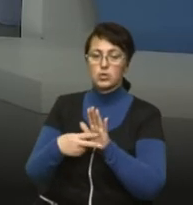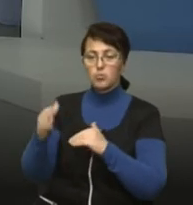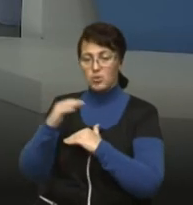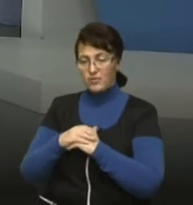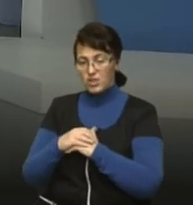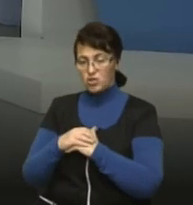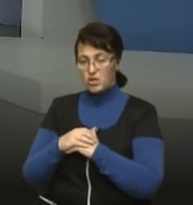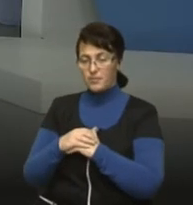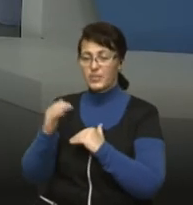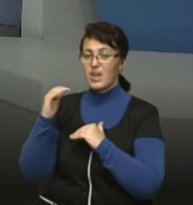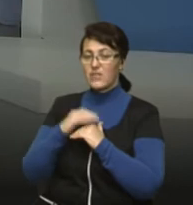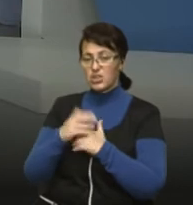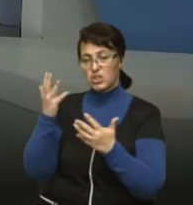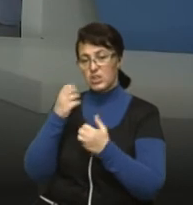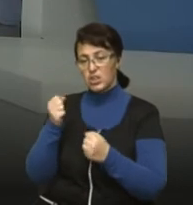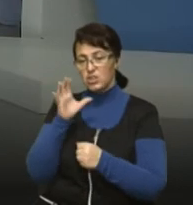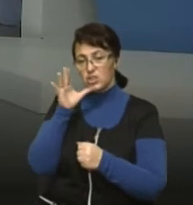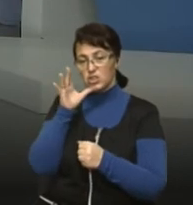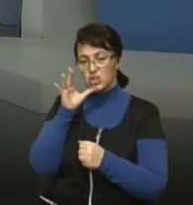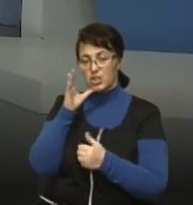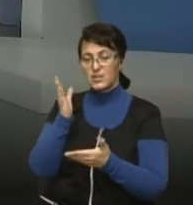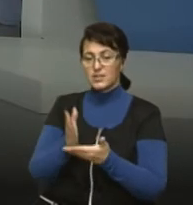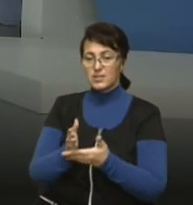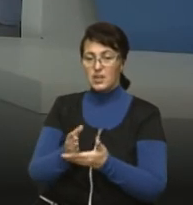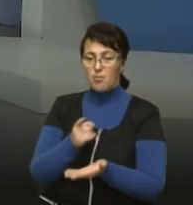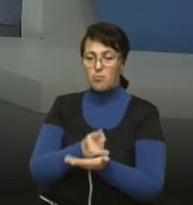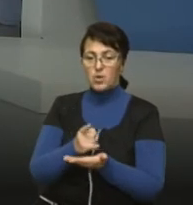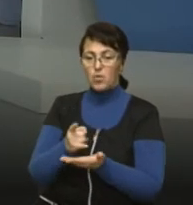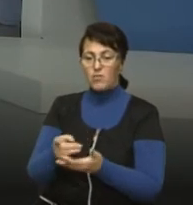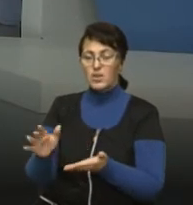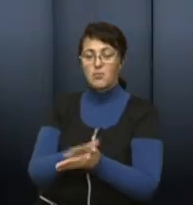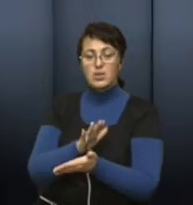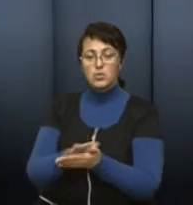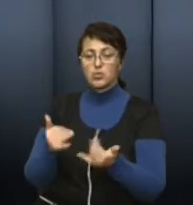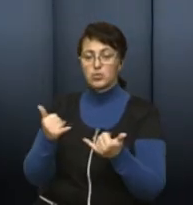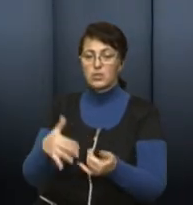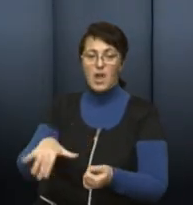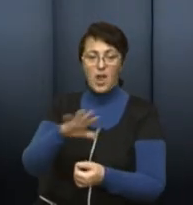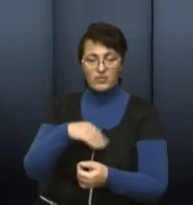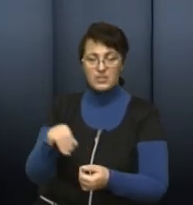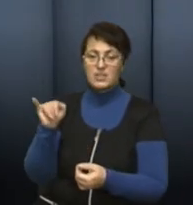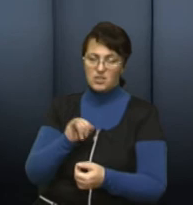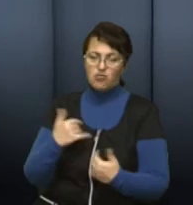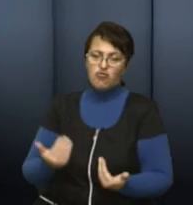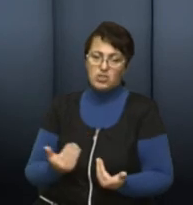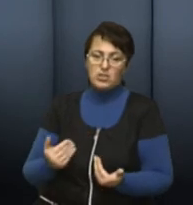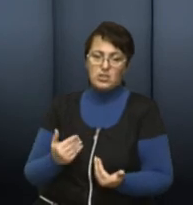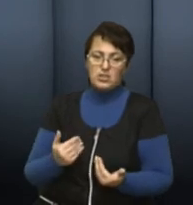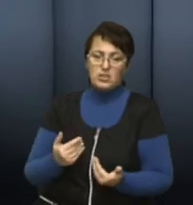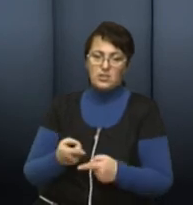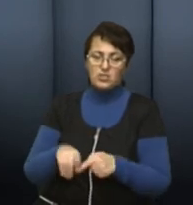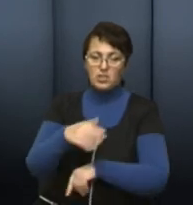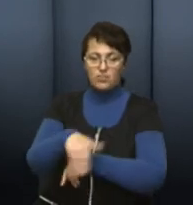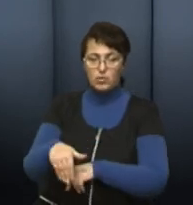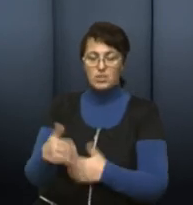тобто, в вечірній і нічний час є паркування безкоштовним для всіх, в тому числі для мешканців, і так само у вихідні дні